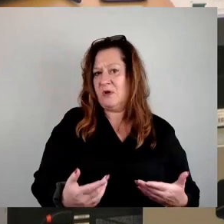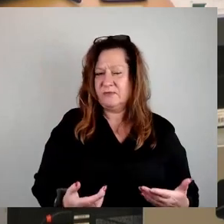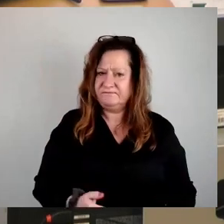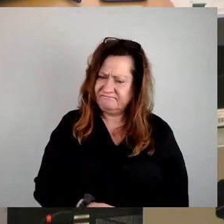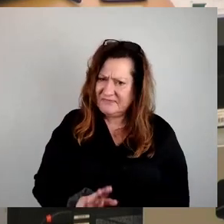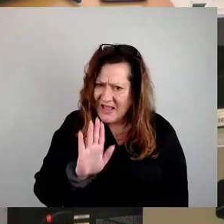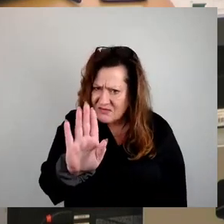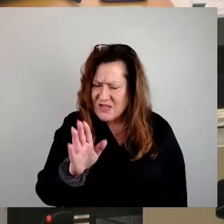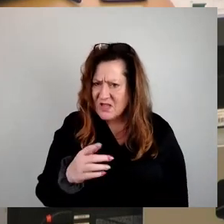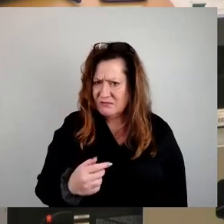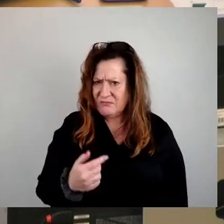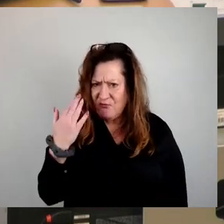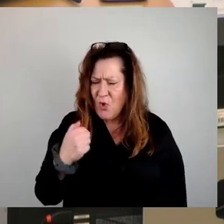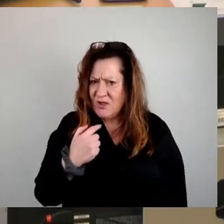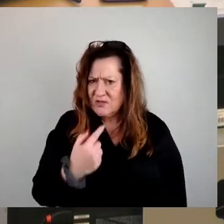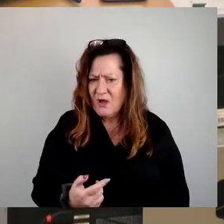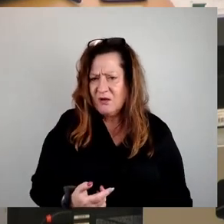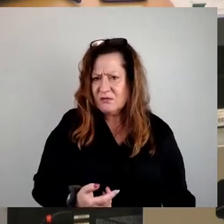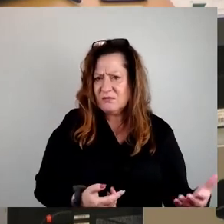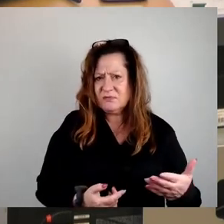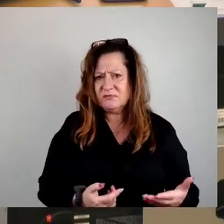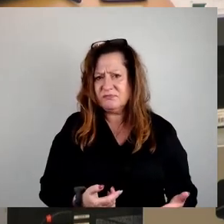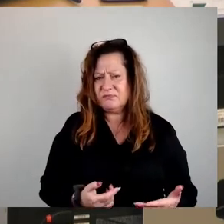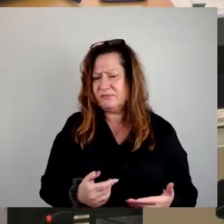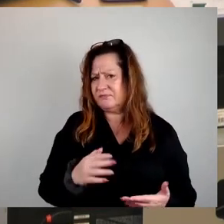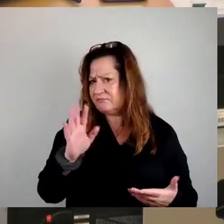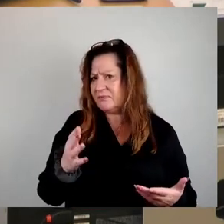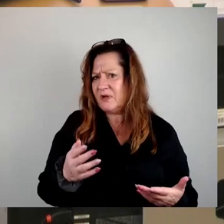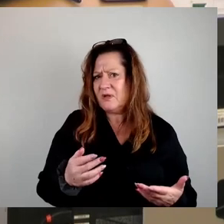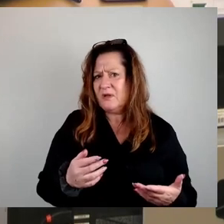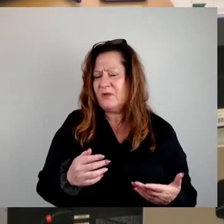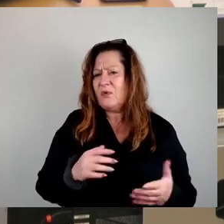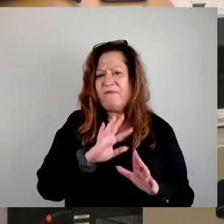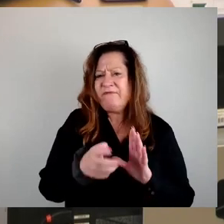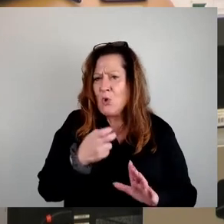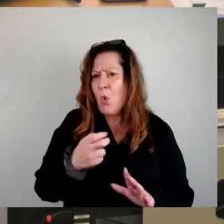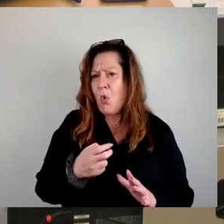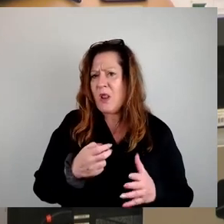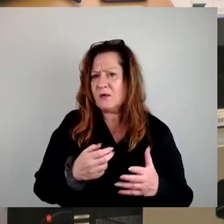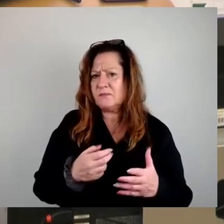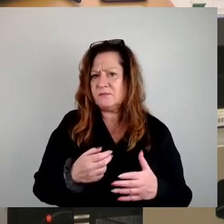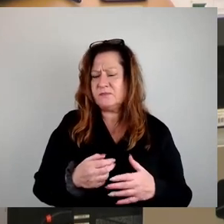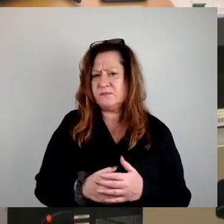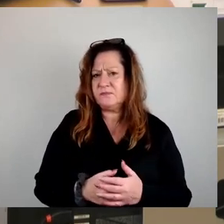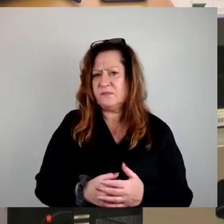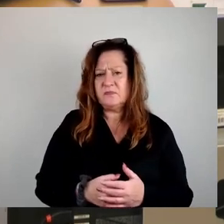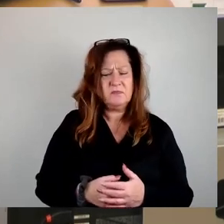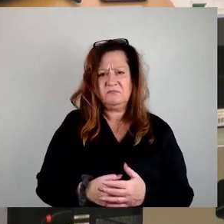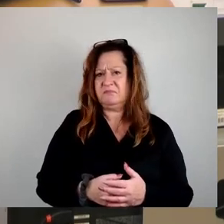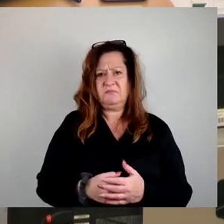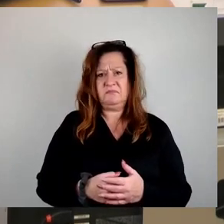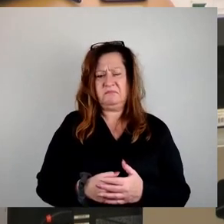vorhin und Ihr wiederholter Beitrag sind nicht Ausdruck einer besonderen